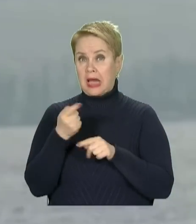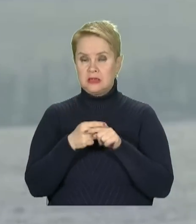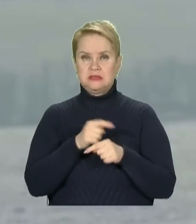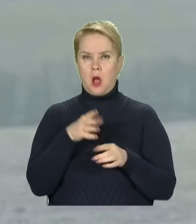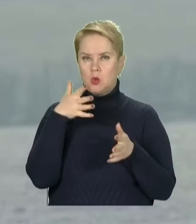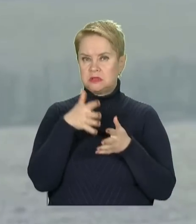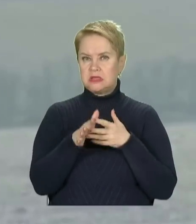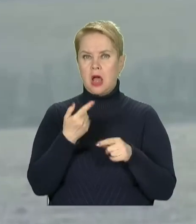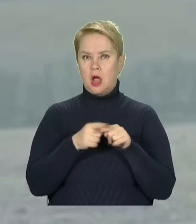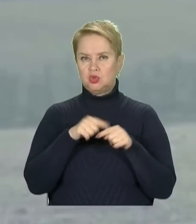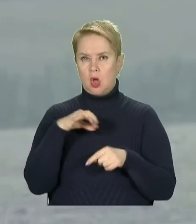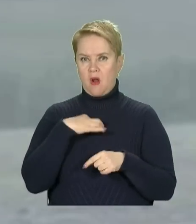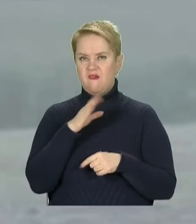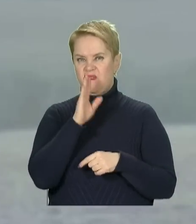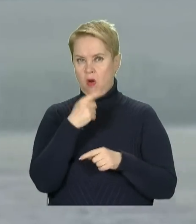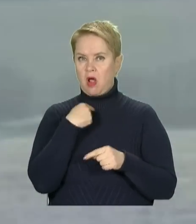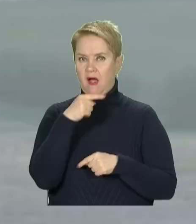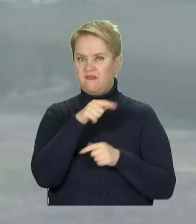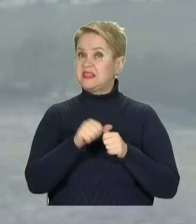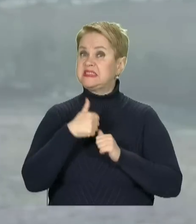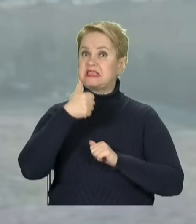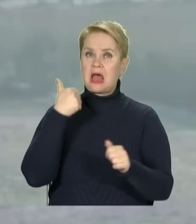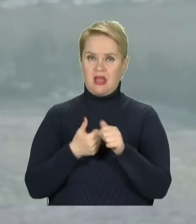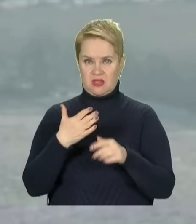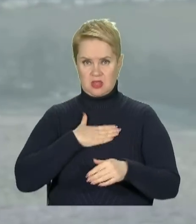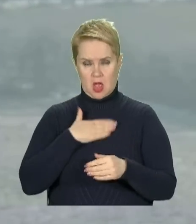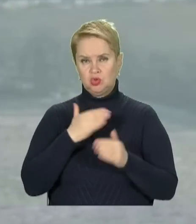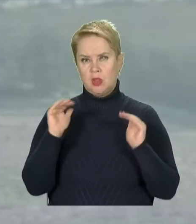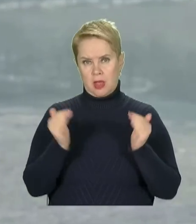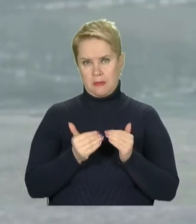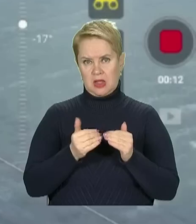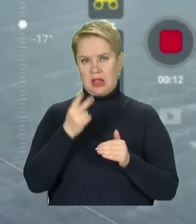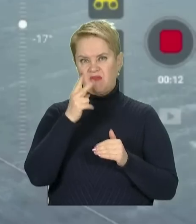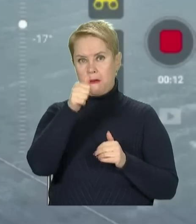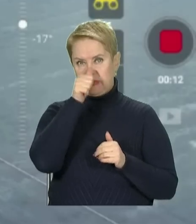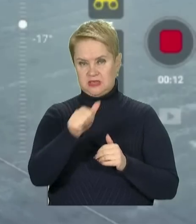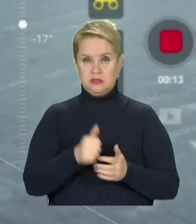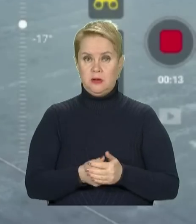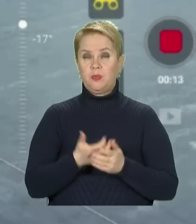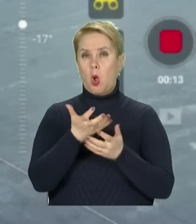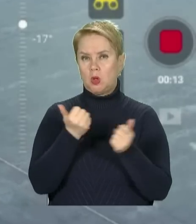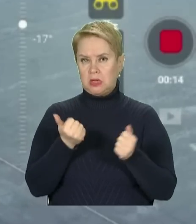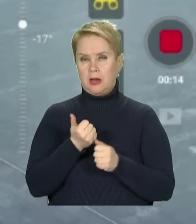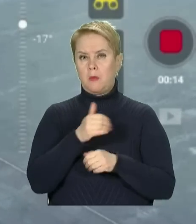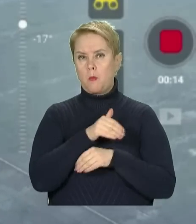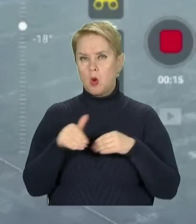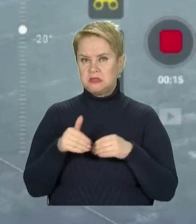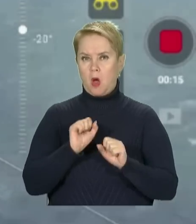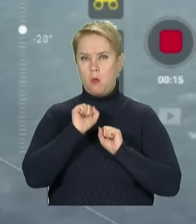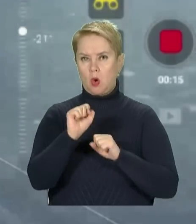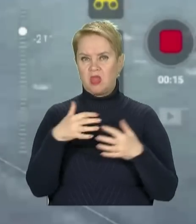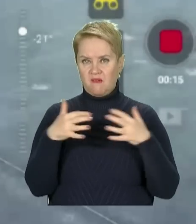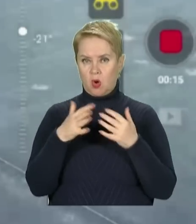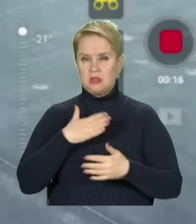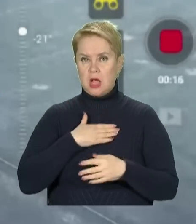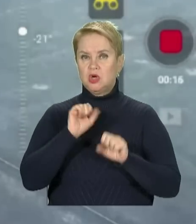За оснащенням аеророзвідка ворога, кажуть, відстає від нашої щонайменше на два місяці. Отримувати позиції та оборону на